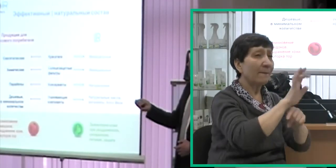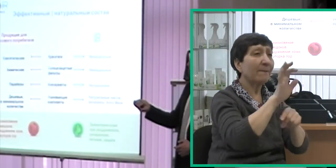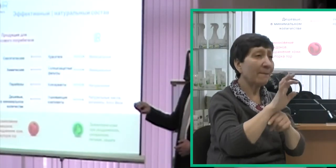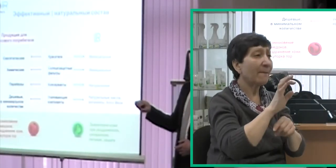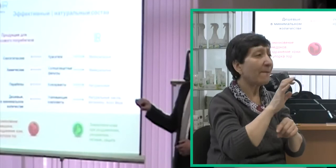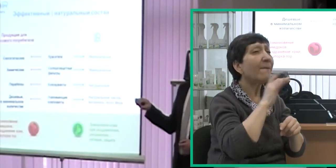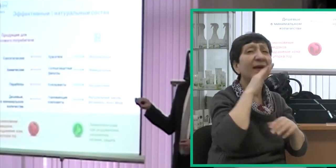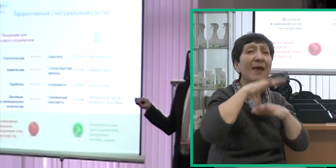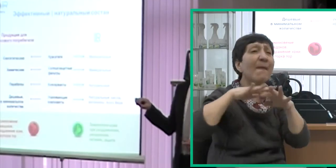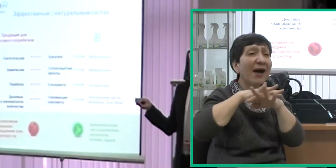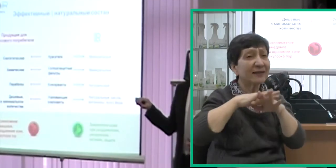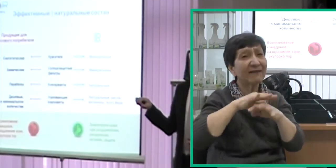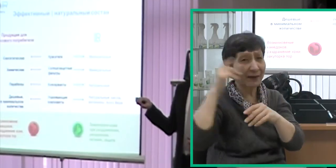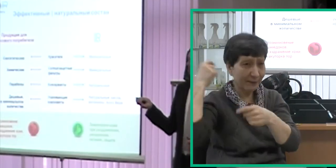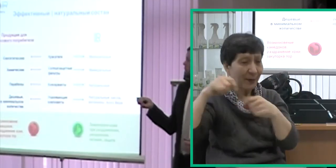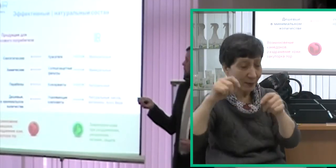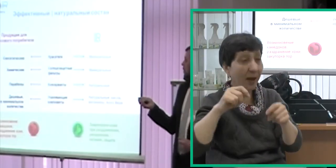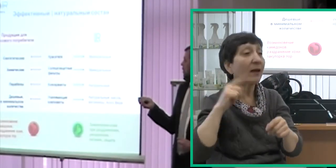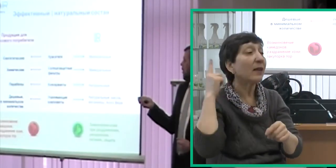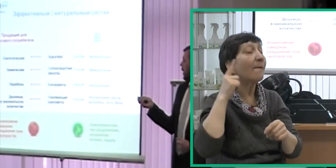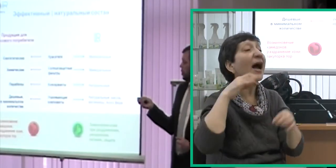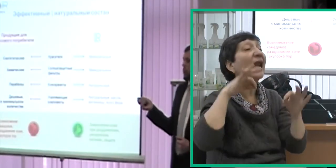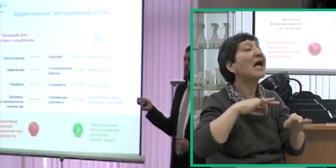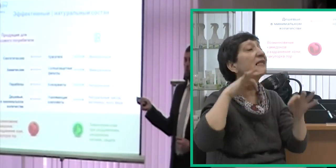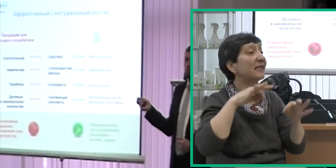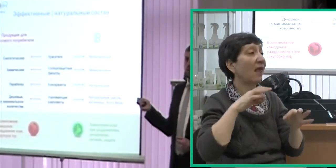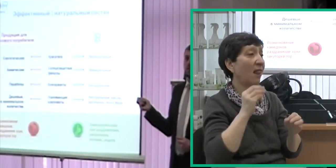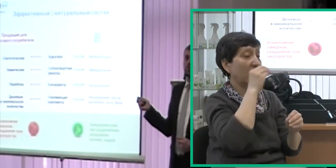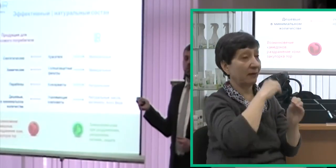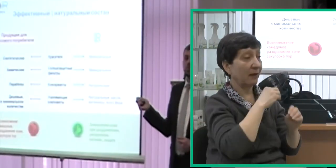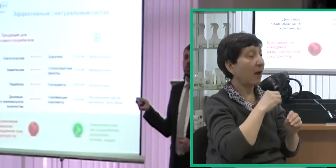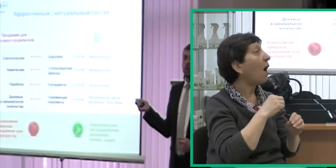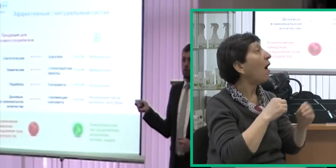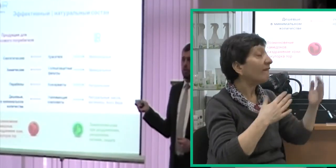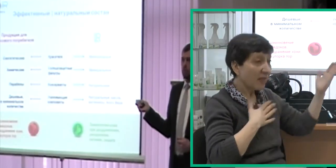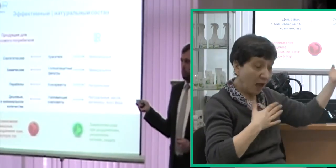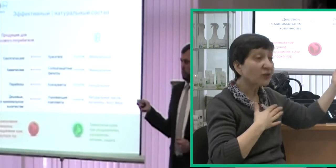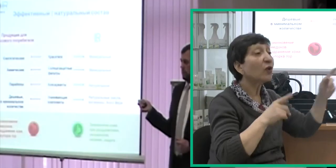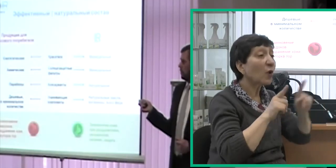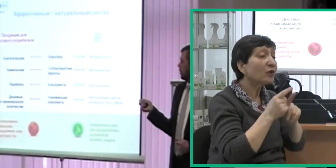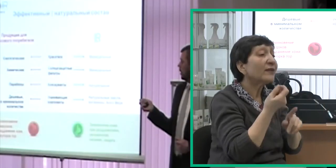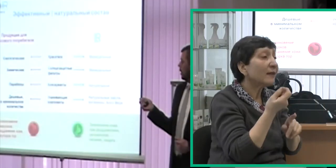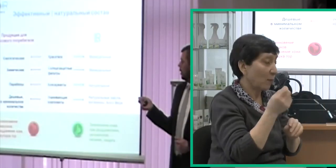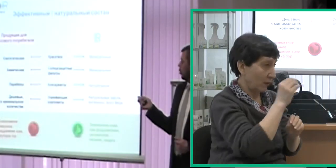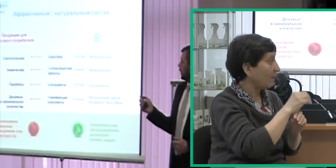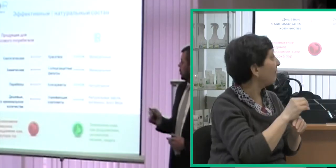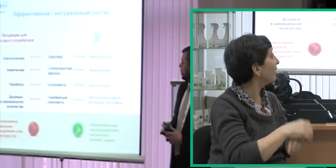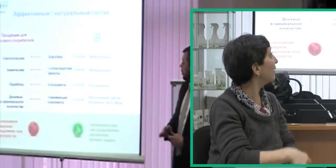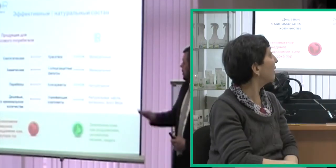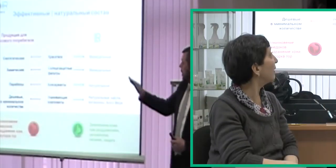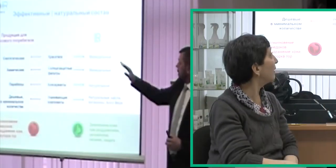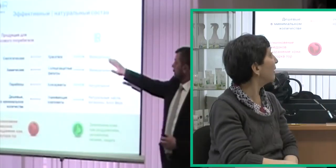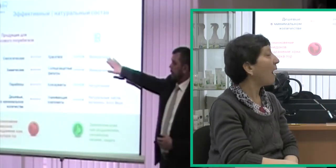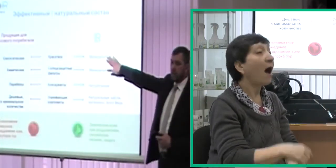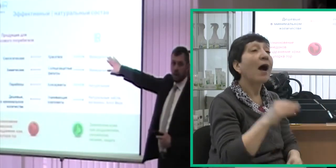используются красивые. Конечно, используются. Они используются и в нашей продукции. Но в